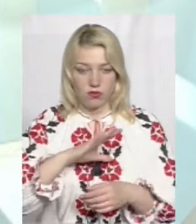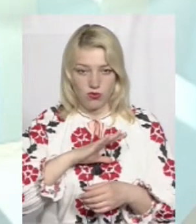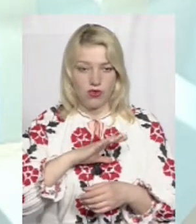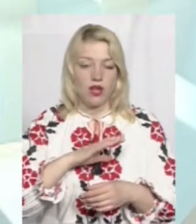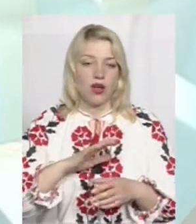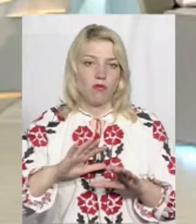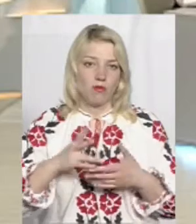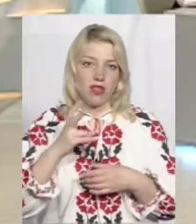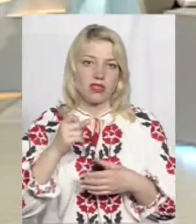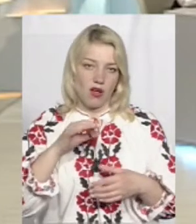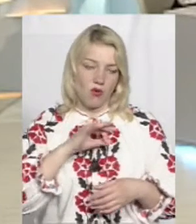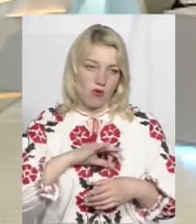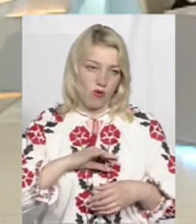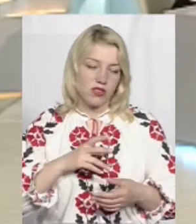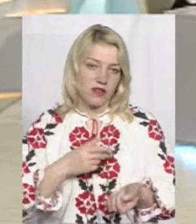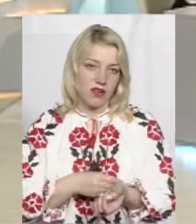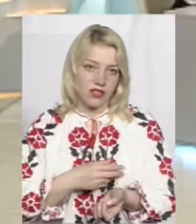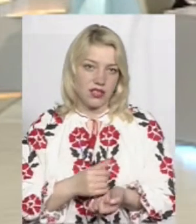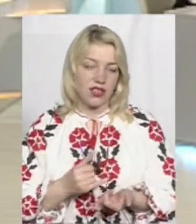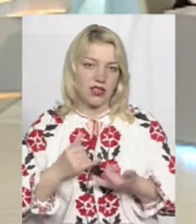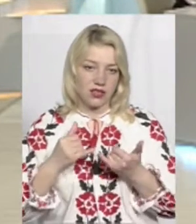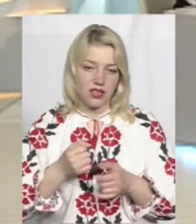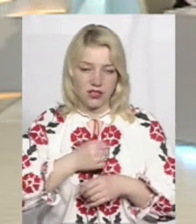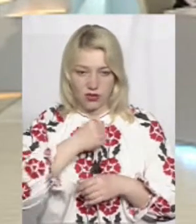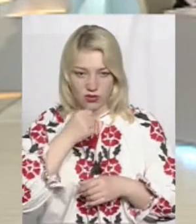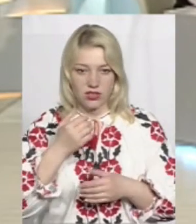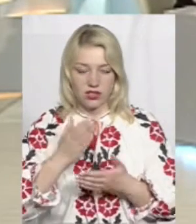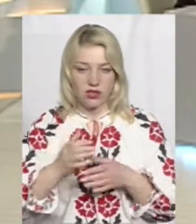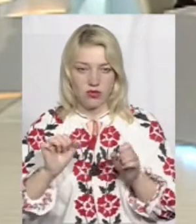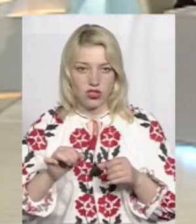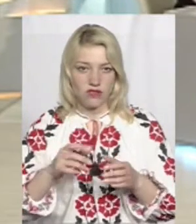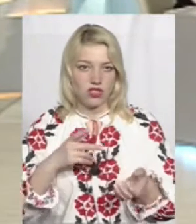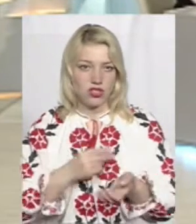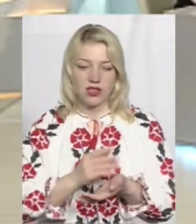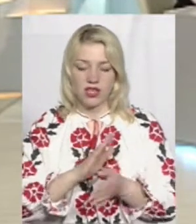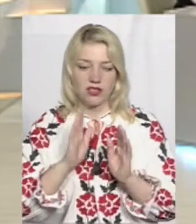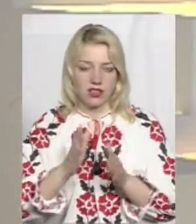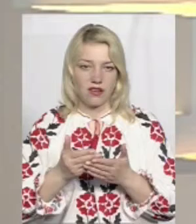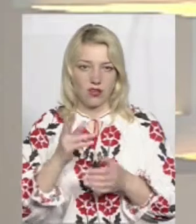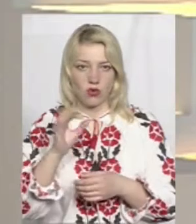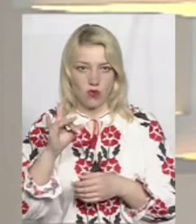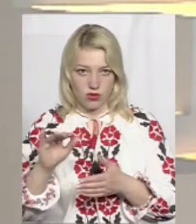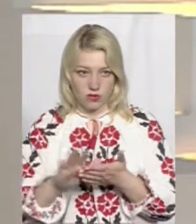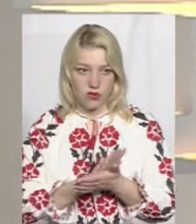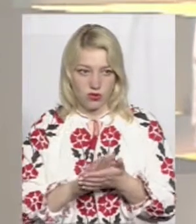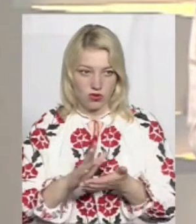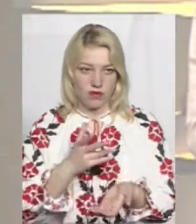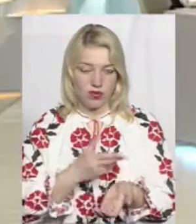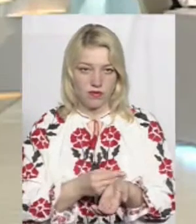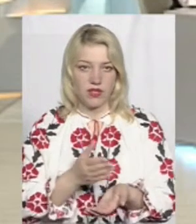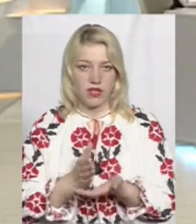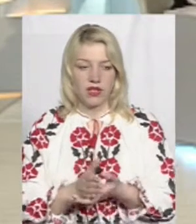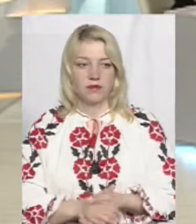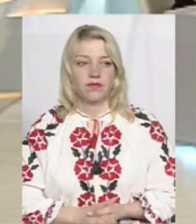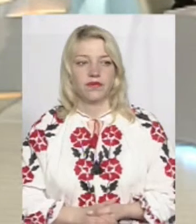користь вакцинації. Тобто, для дорослих можливість щеплюватись є не тільки від кору. До речі, від кору безкоштовно також для дорослих, так, вакцинація?